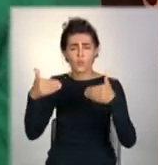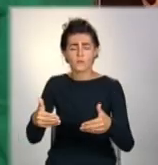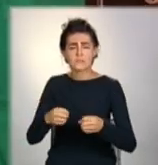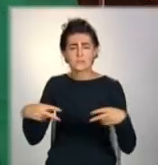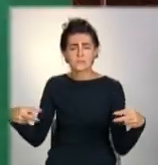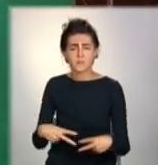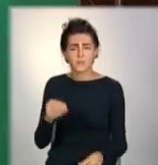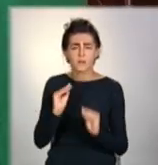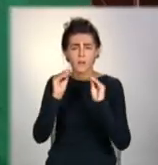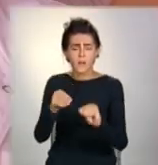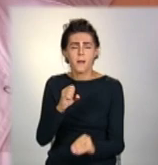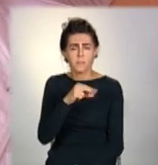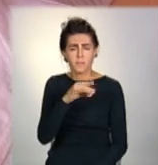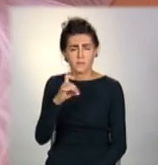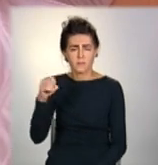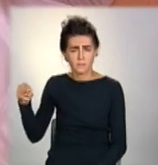спеціальні апарати.